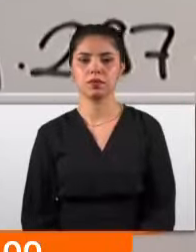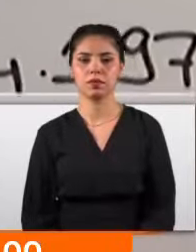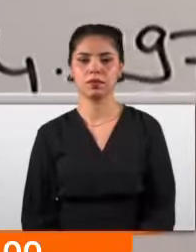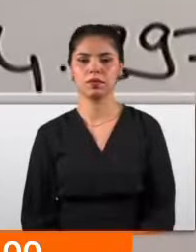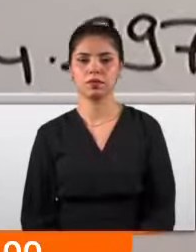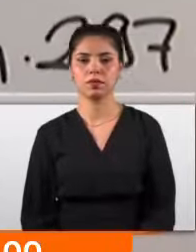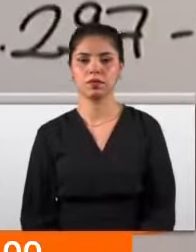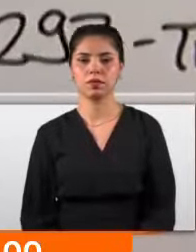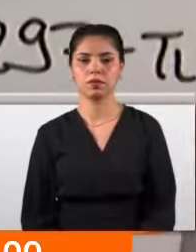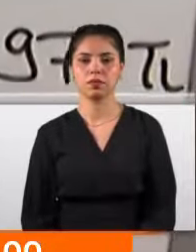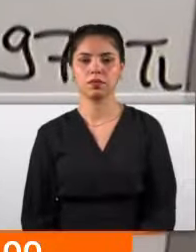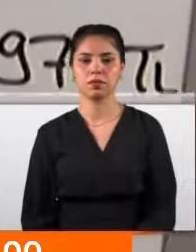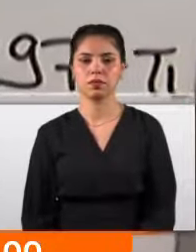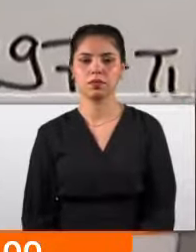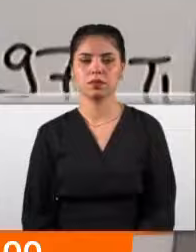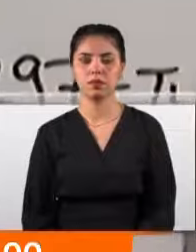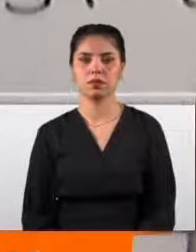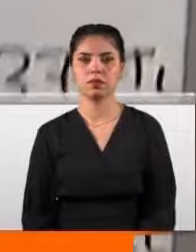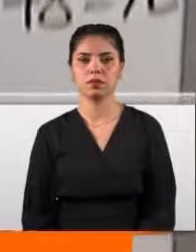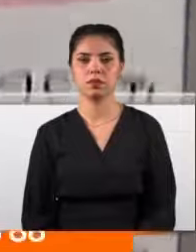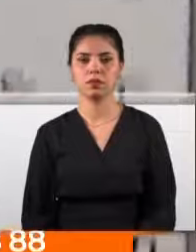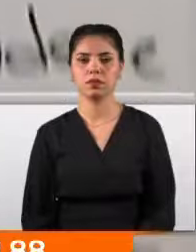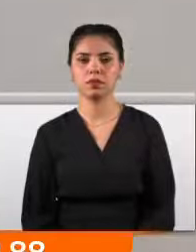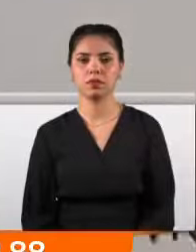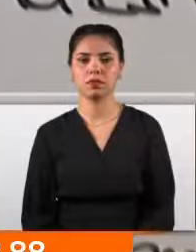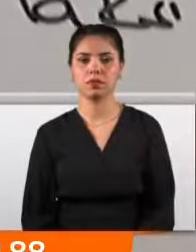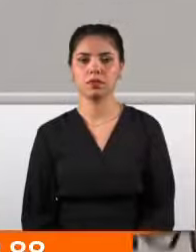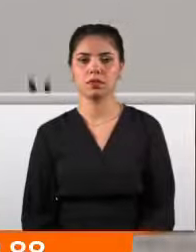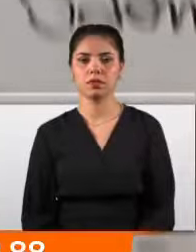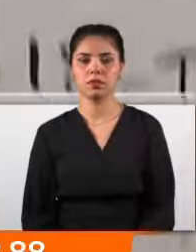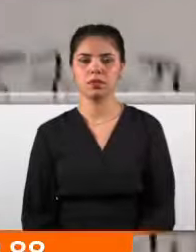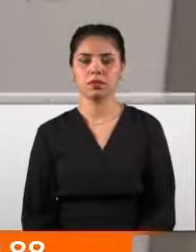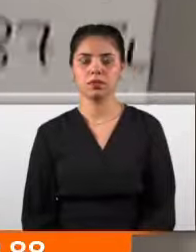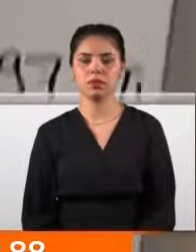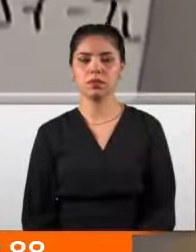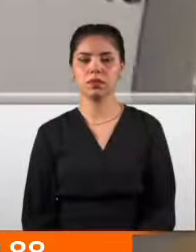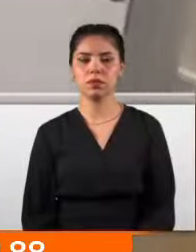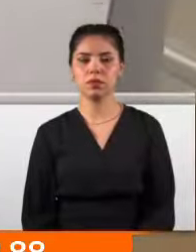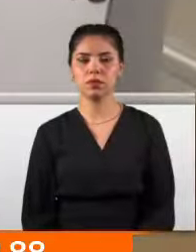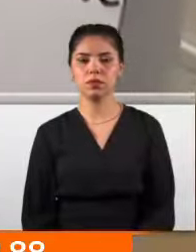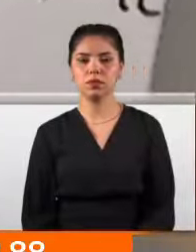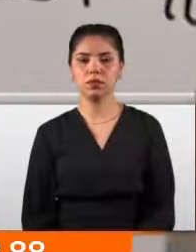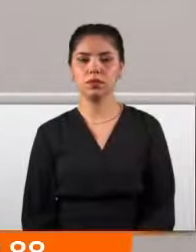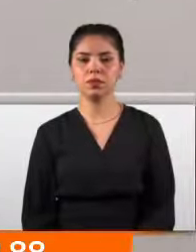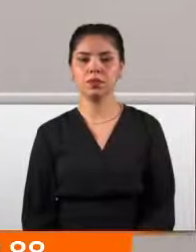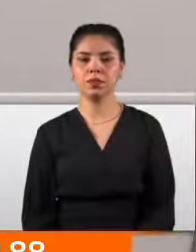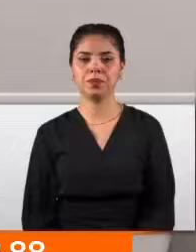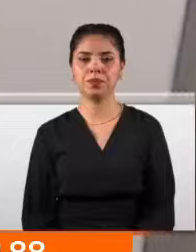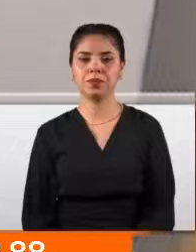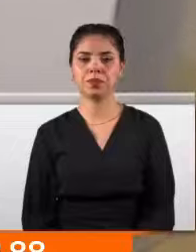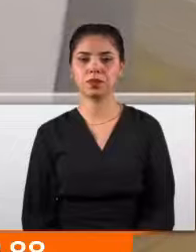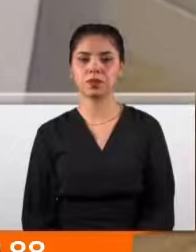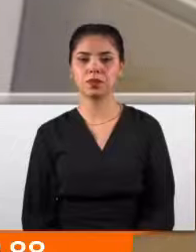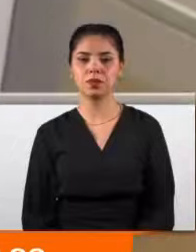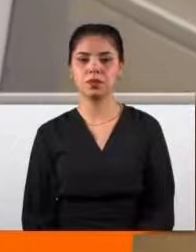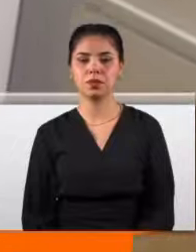rağmen ödemeler çok daha düşük seyrediyor. Mesela 2 milyon üzerinden bir örnek verirsek de yine 0.69 faiz oranıyla 180 ay